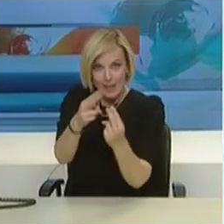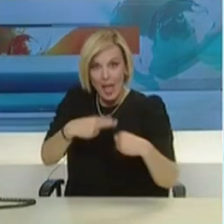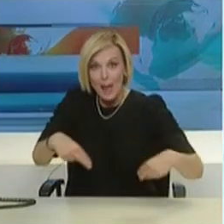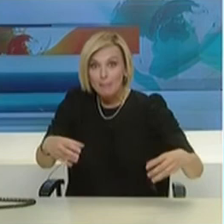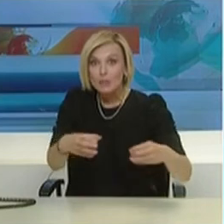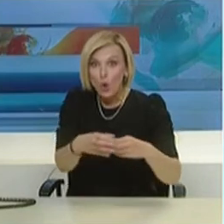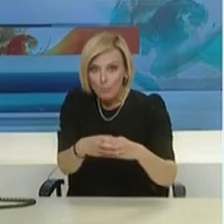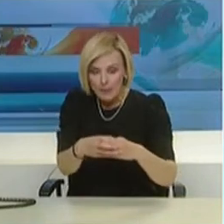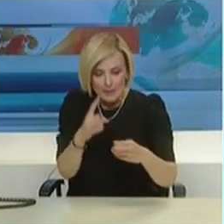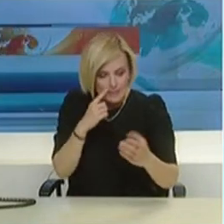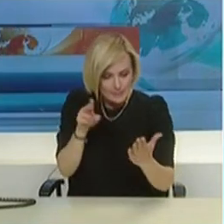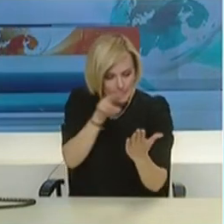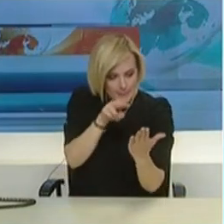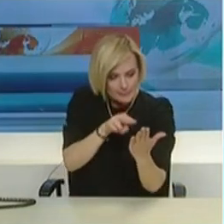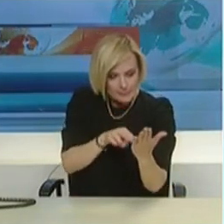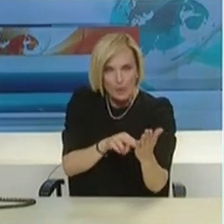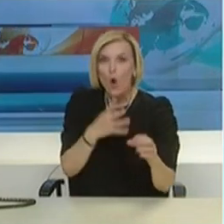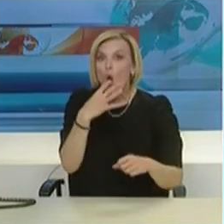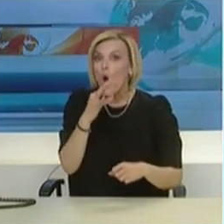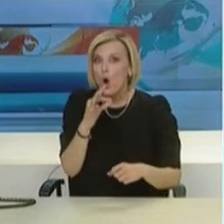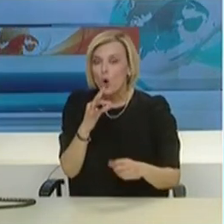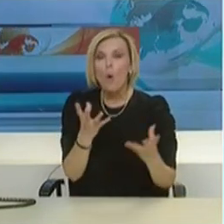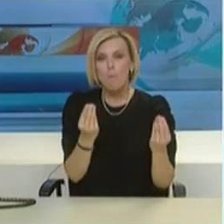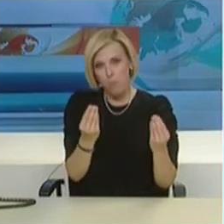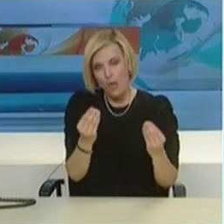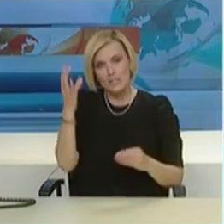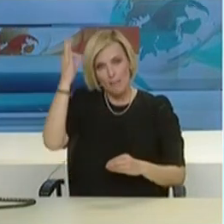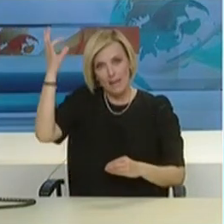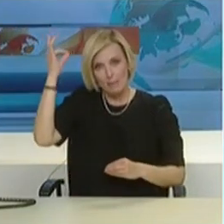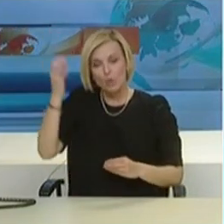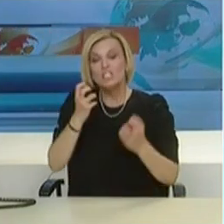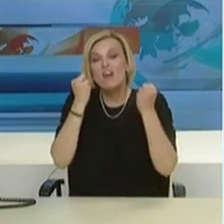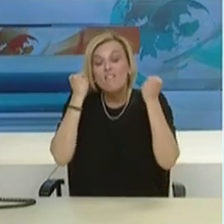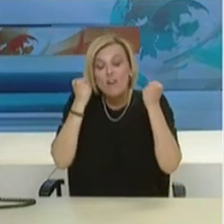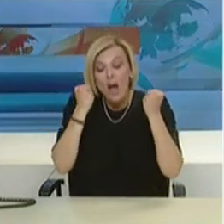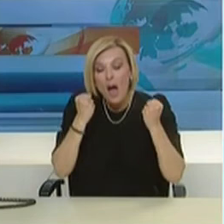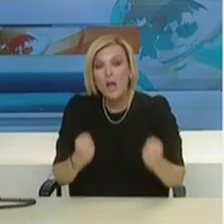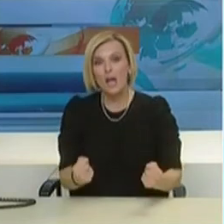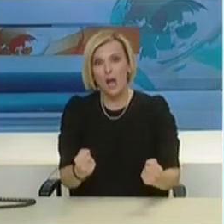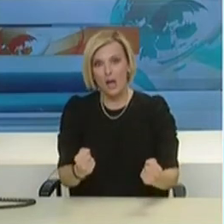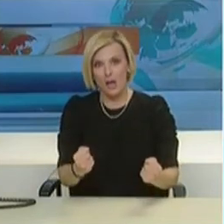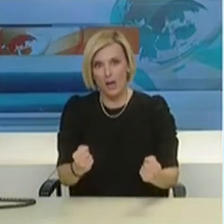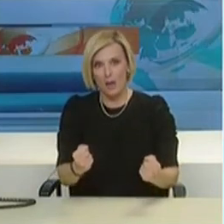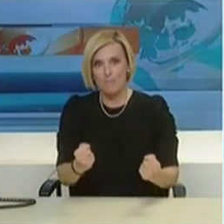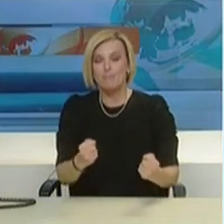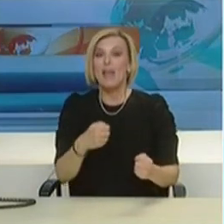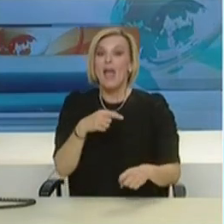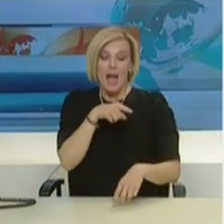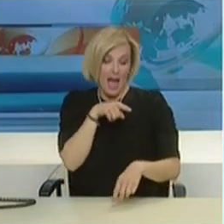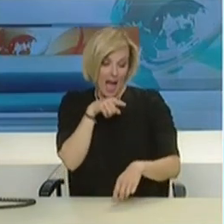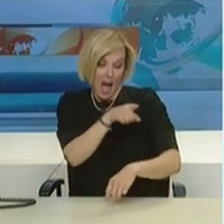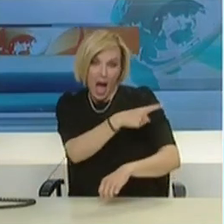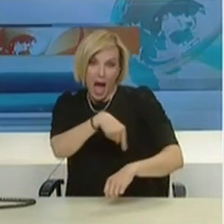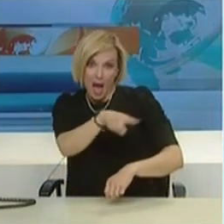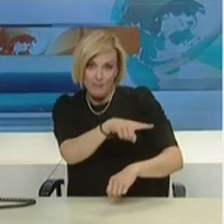βαριά κάποιους για τους οποίους βλέπουμε ότι τα φάρμακα δεν δουλεύουν καλά να πάρουν τα αντισώματα από αυτούς που έχουν γίνει καλά. Αντίστοιχη εμπειρία